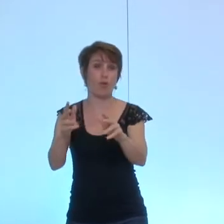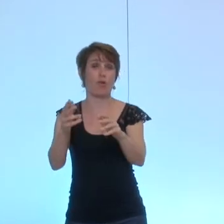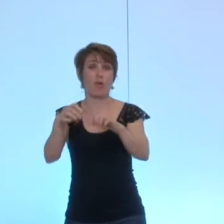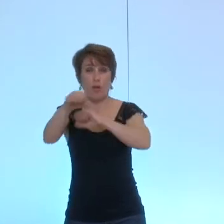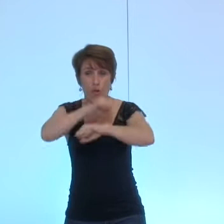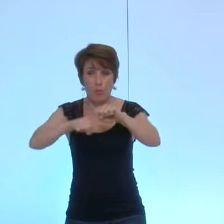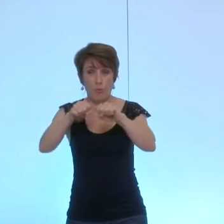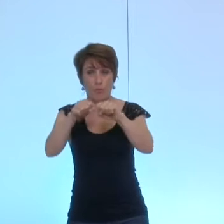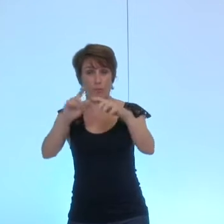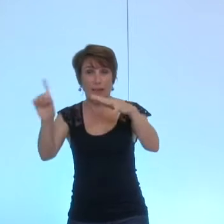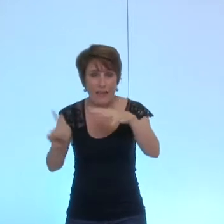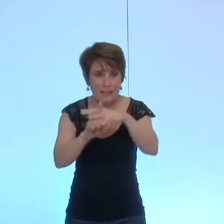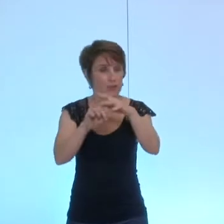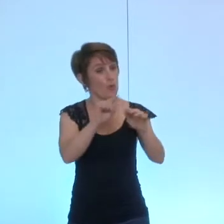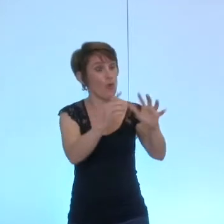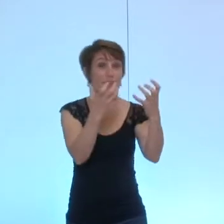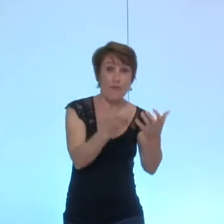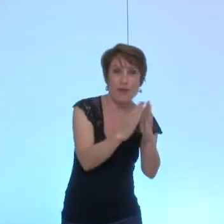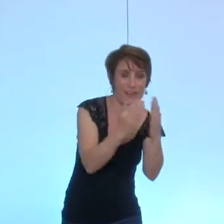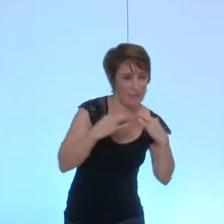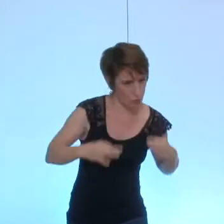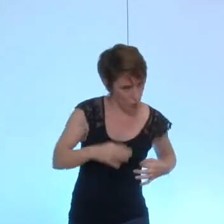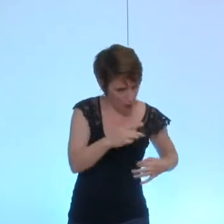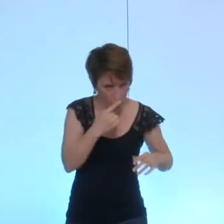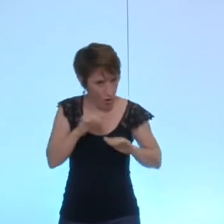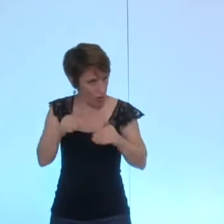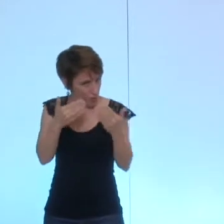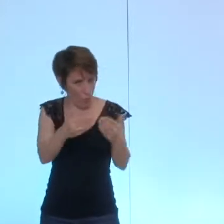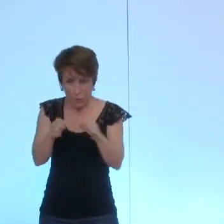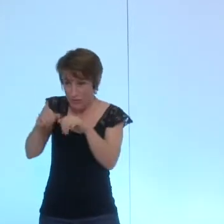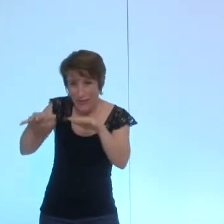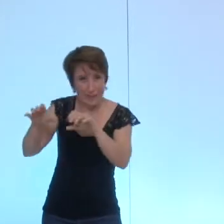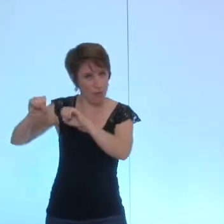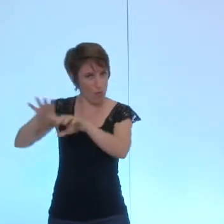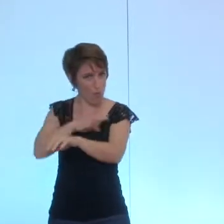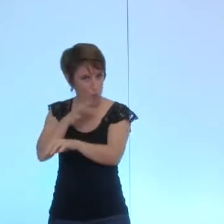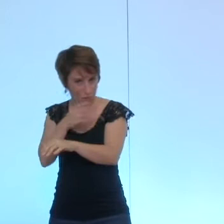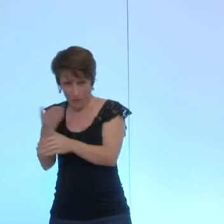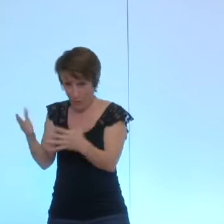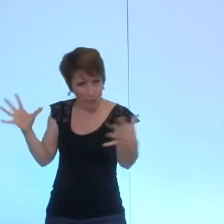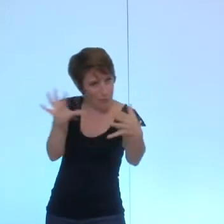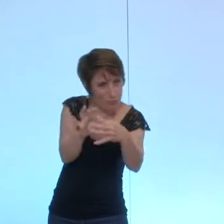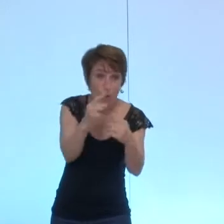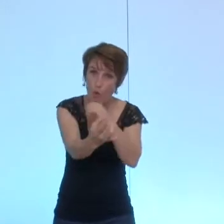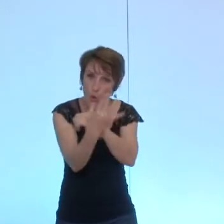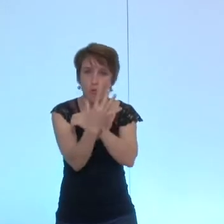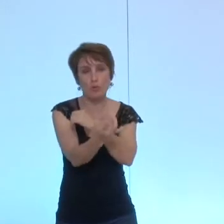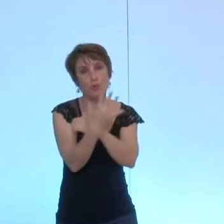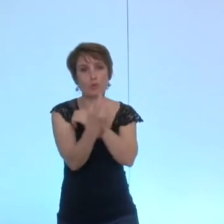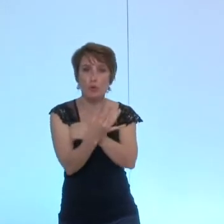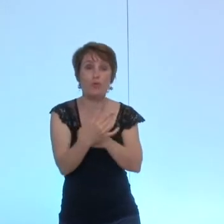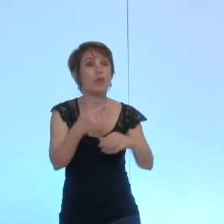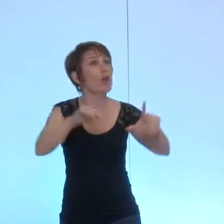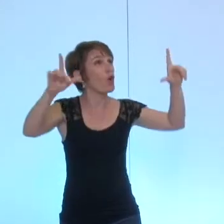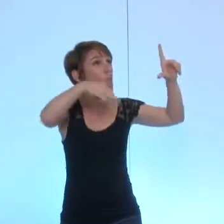ils voulaient des manuels scolaires j'aurais proposé de mettre à disposition mon réseau d'enseignants pour leur permettre d'avoir des manuels scolaires ils ont refusé ils voulaient faire une fresque